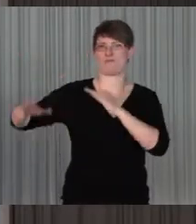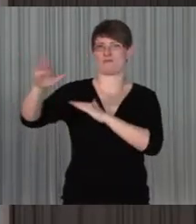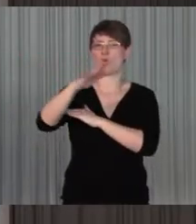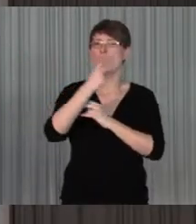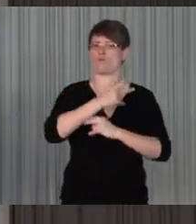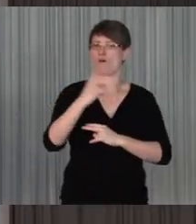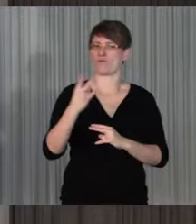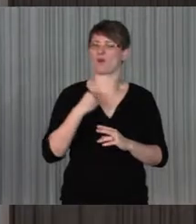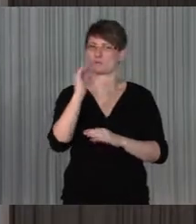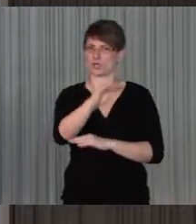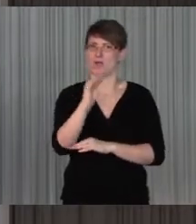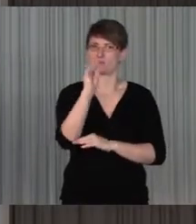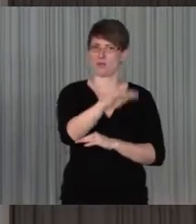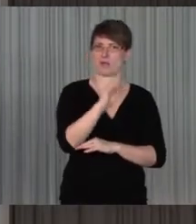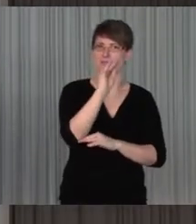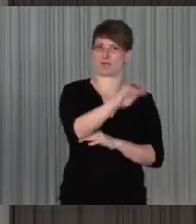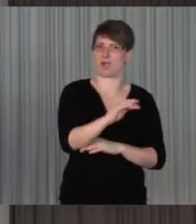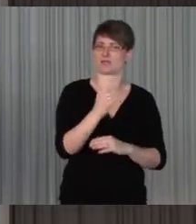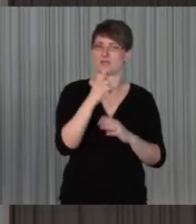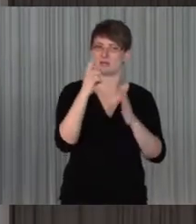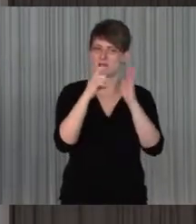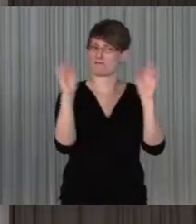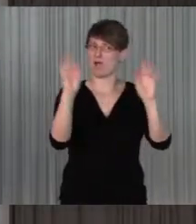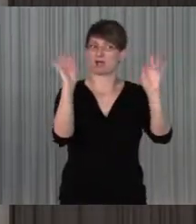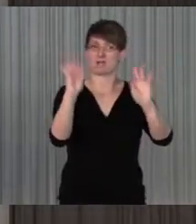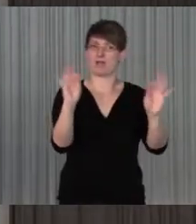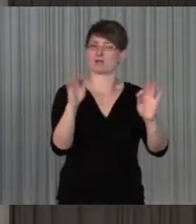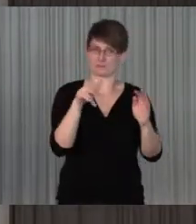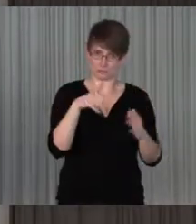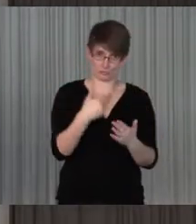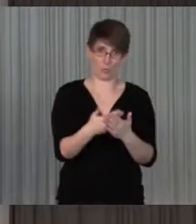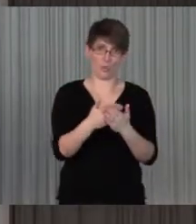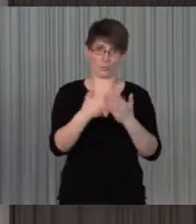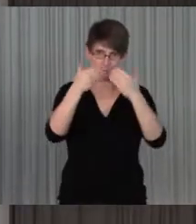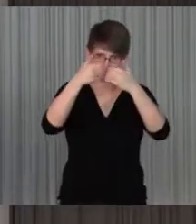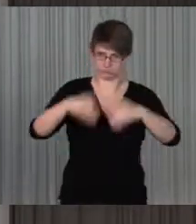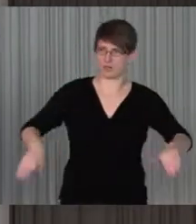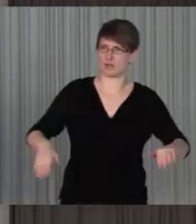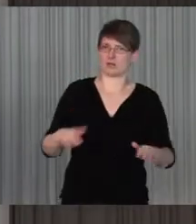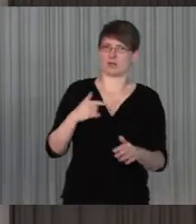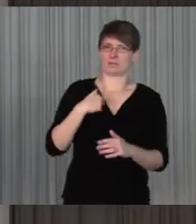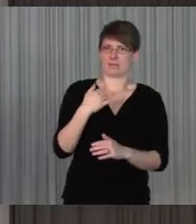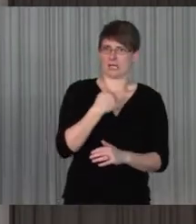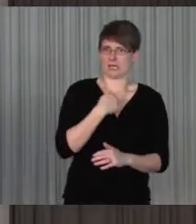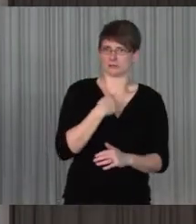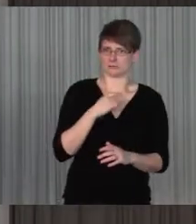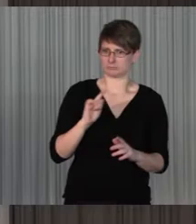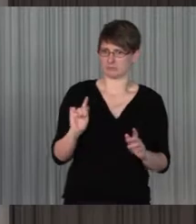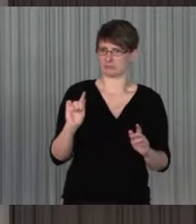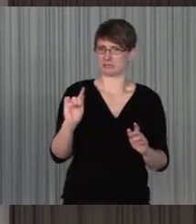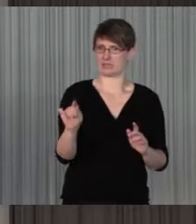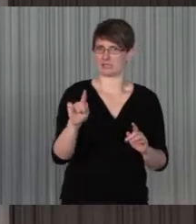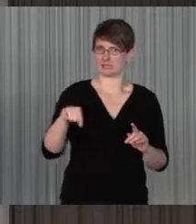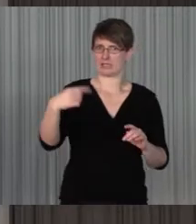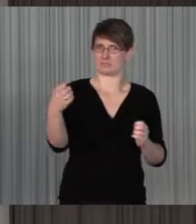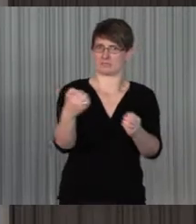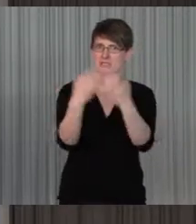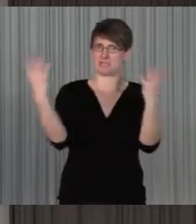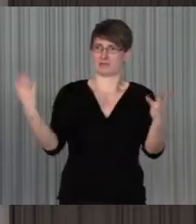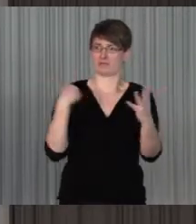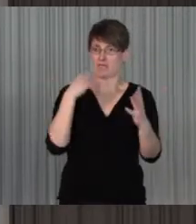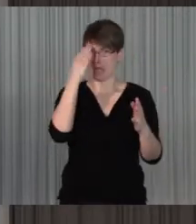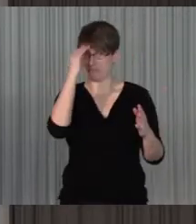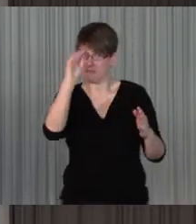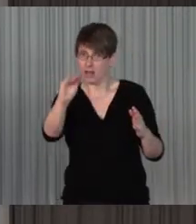relativ oft, dass das sich zu einer echten Barriere entwickelt, also die diffuse Angst, beim nächsten Klicken, was passiert dann oder wenn ich mich